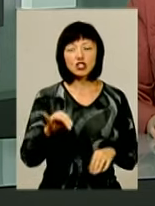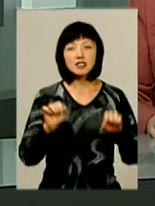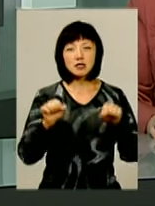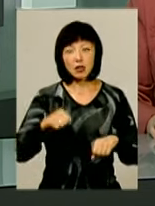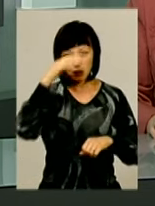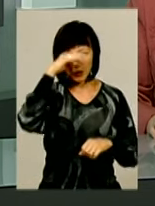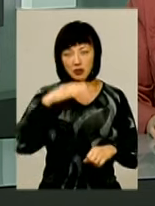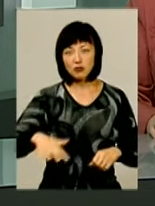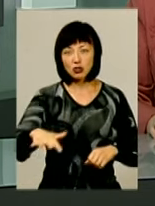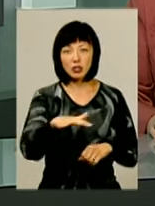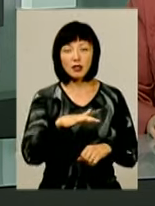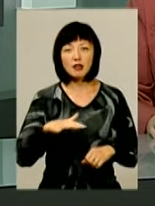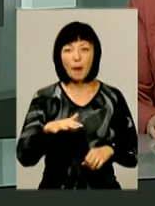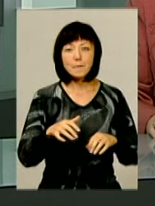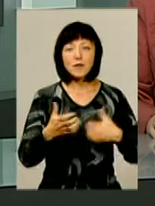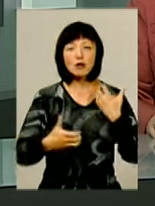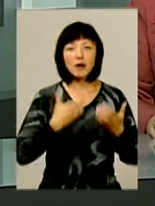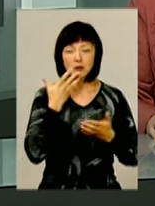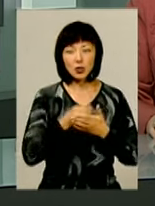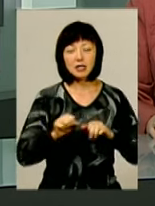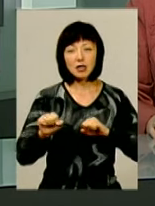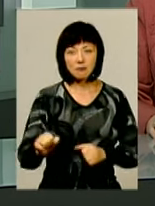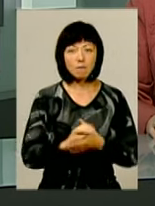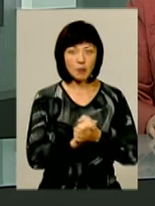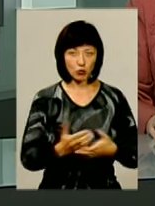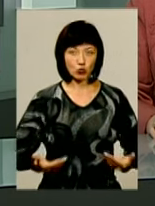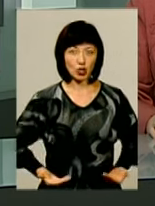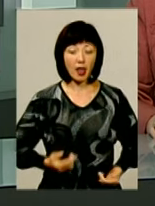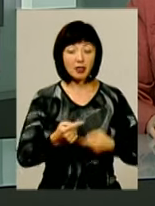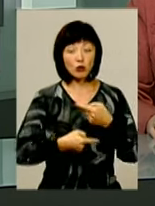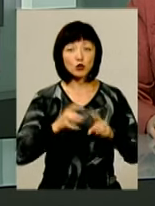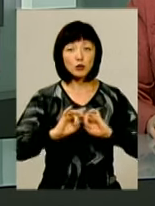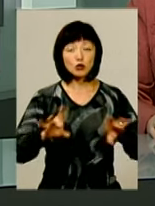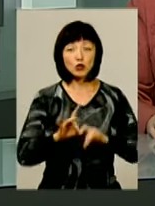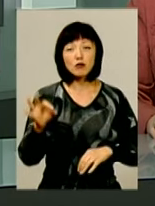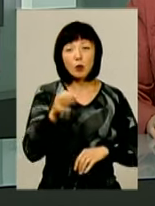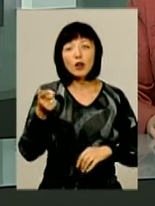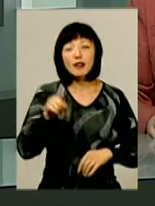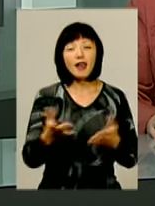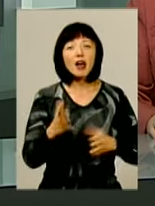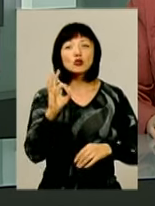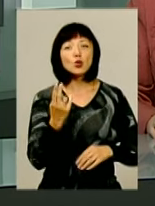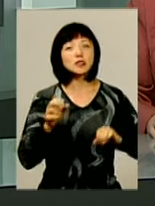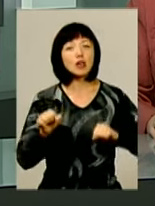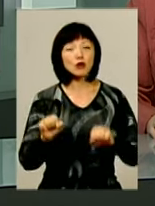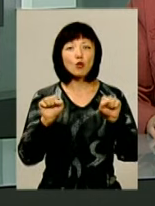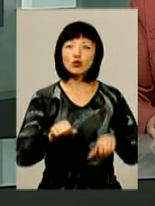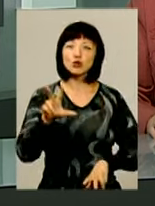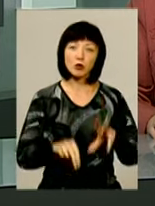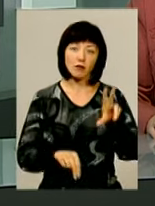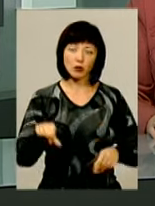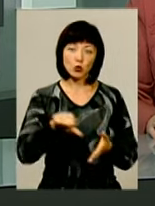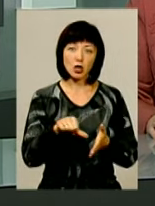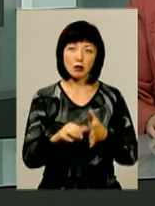батьківщина подбати про своїх захисників уже у мирному житті? Наш наступний сюжет про те, на який соціальний захист можуть сподіватися